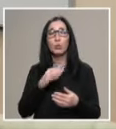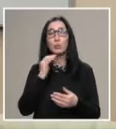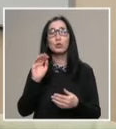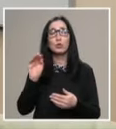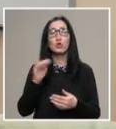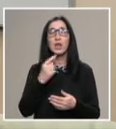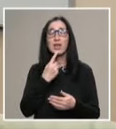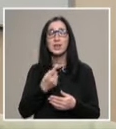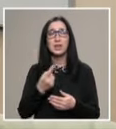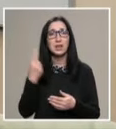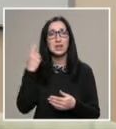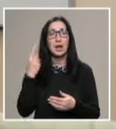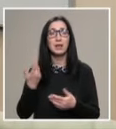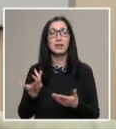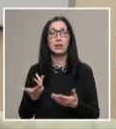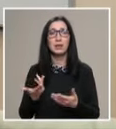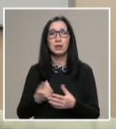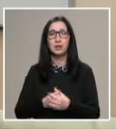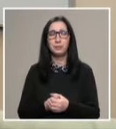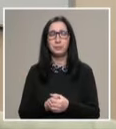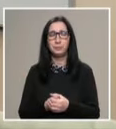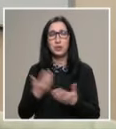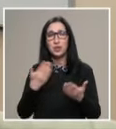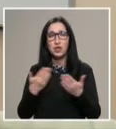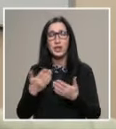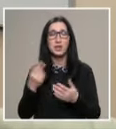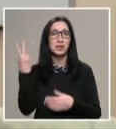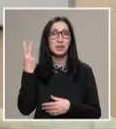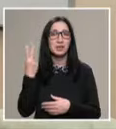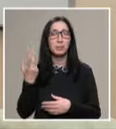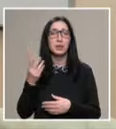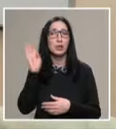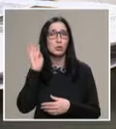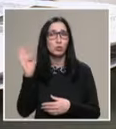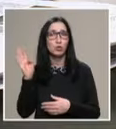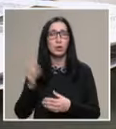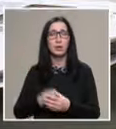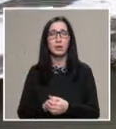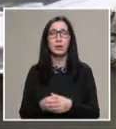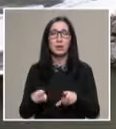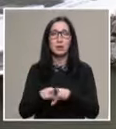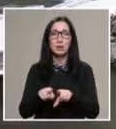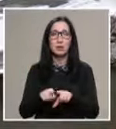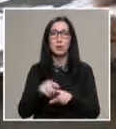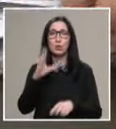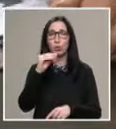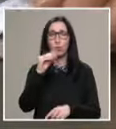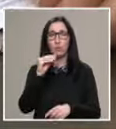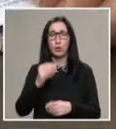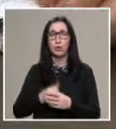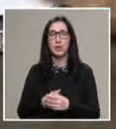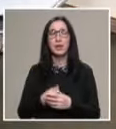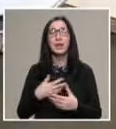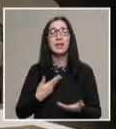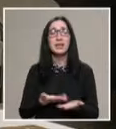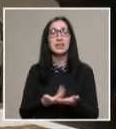чуждит език, знаете, компоненти като четене с разбиране, слушане, също и говорене,